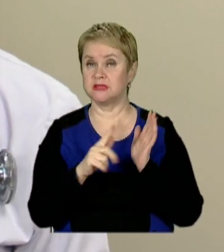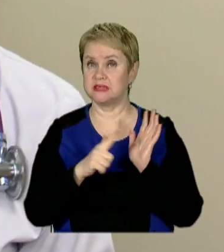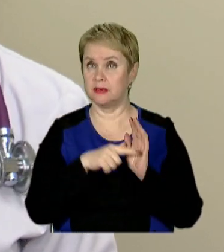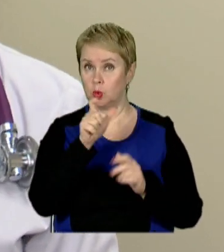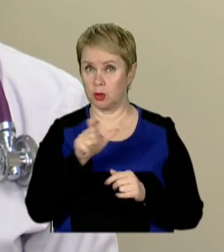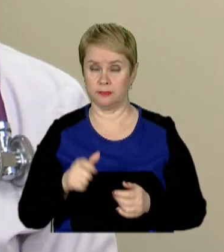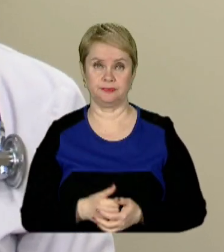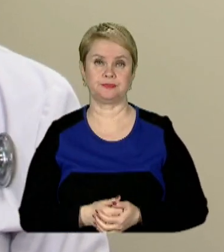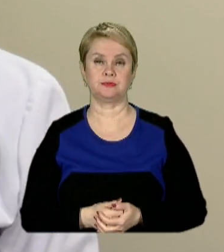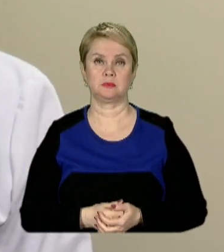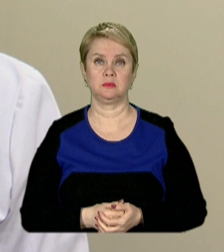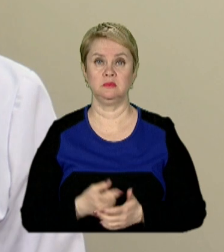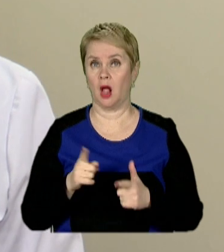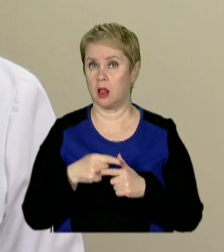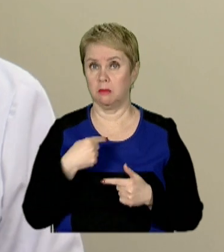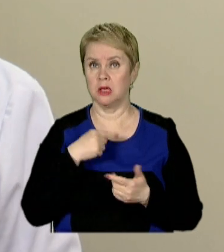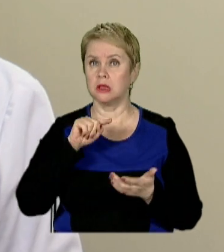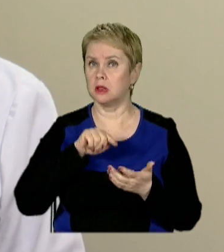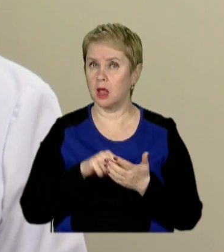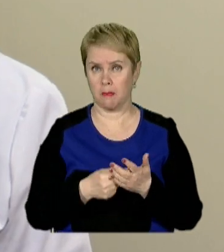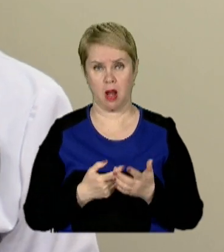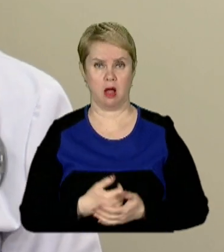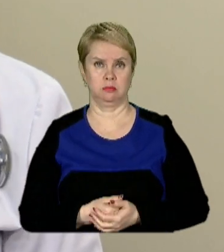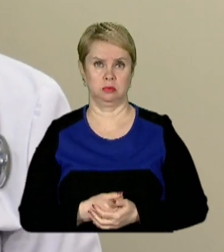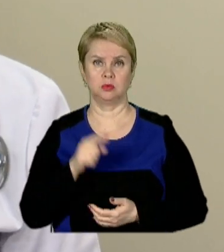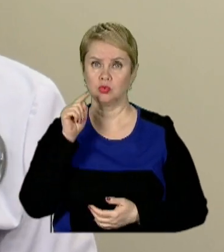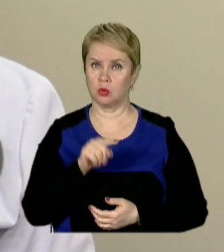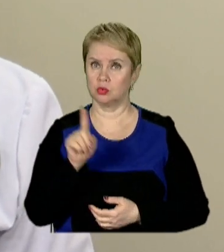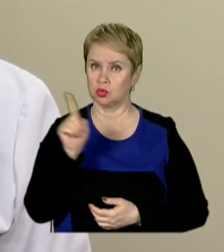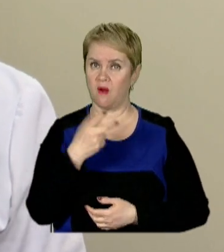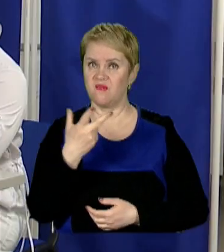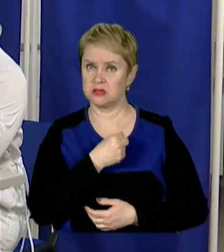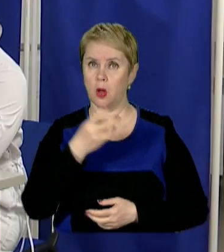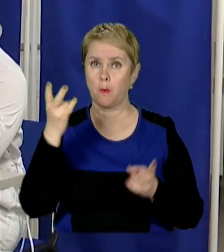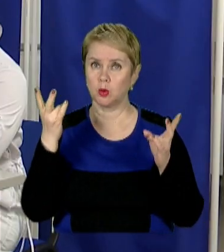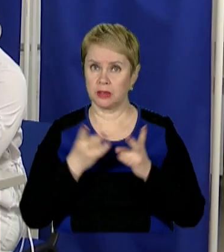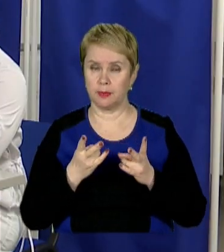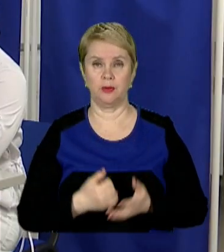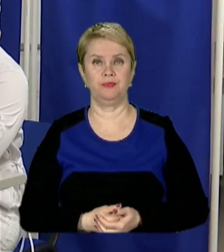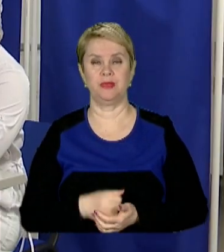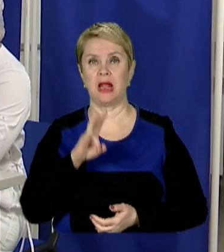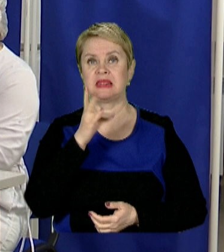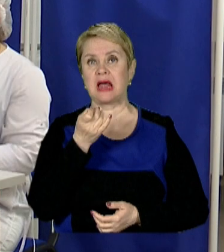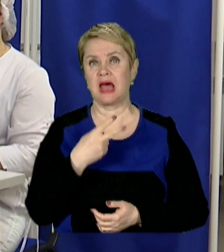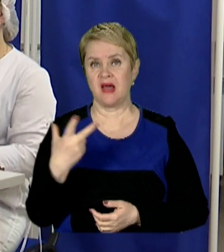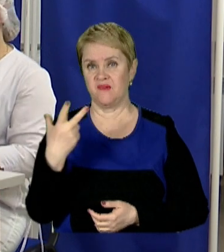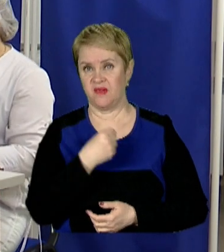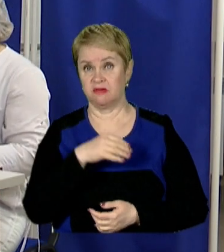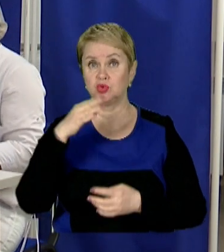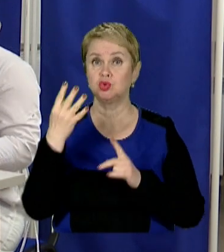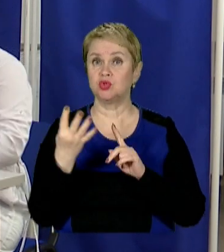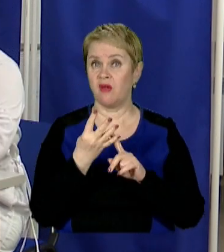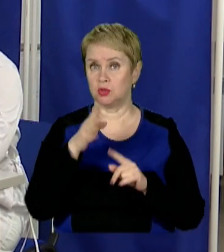людей. Але ми наполягаємо на тому, що вакцинуватись потрібно. Наталія вакцинувалася в